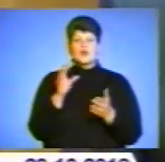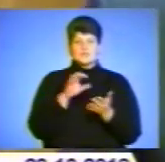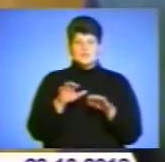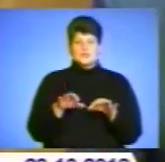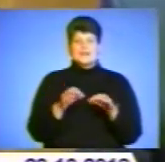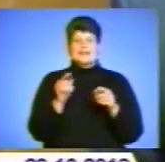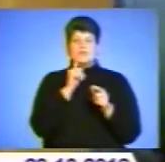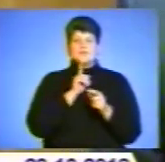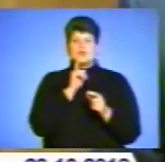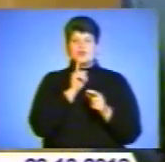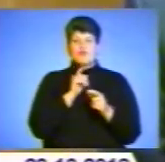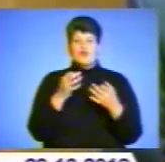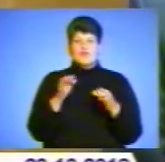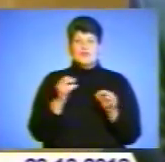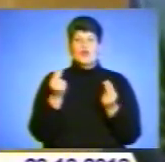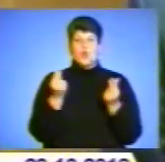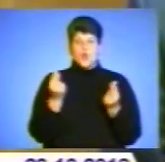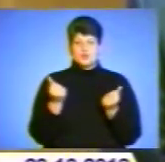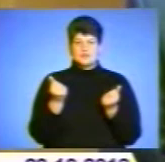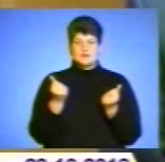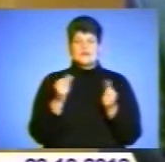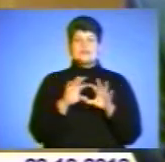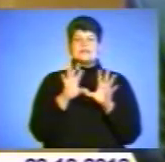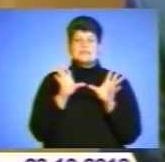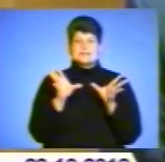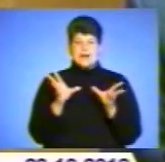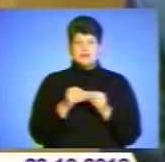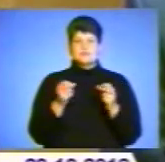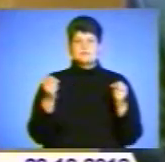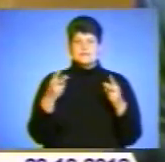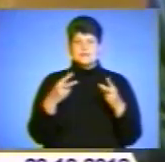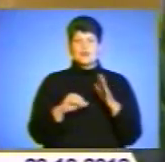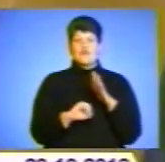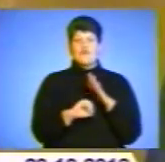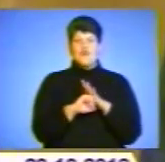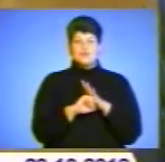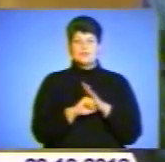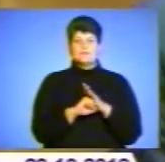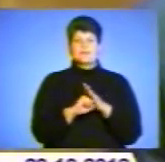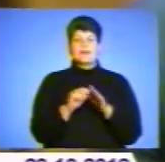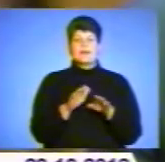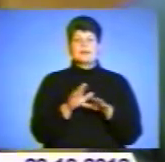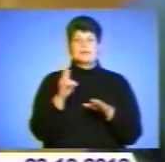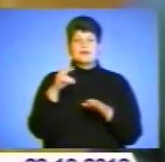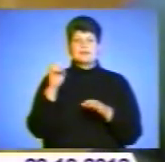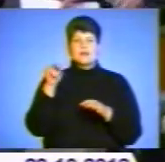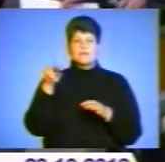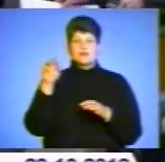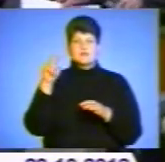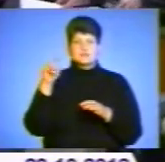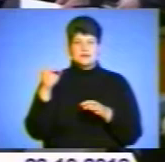вільних коштів загальних та спеціальних фондів на депозитах і рахунках установок банку